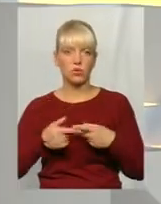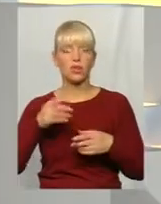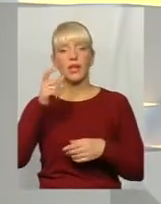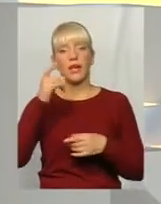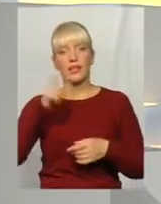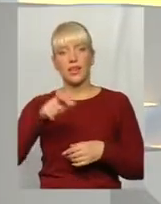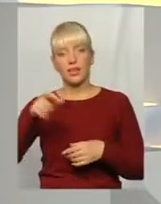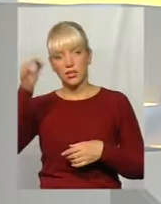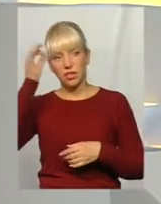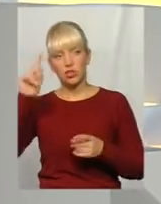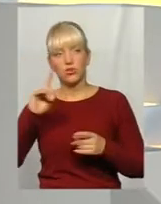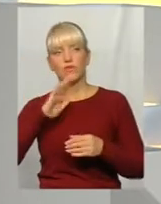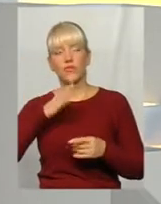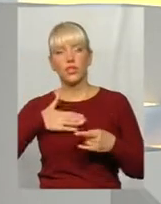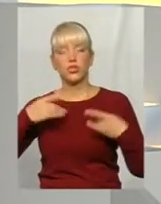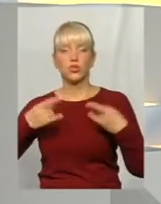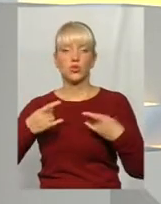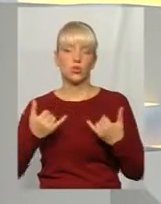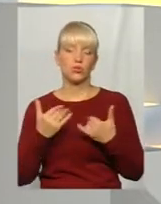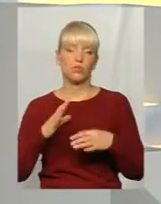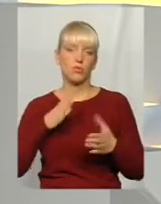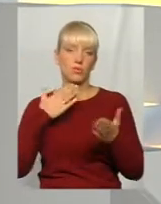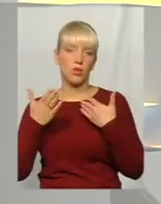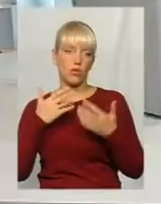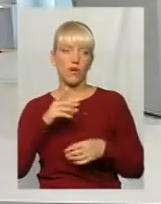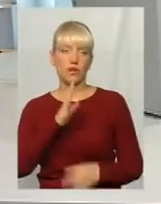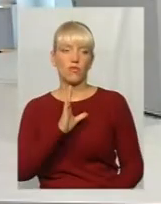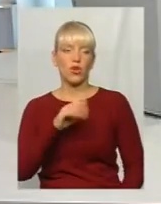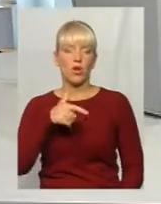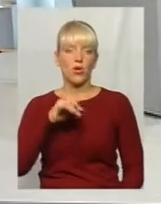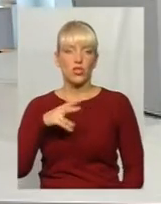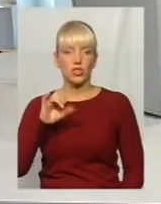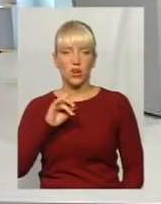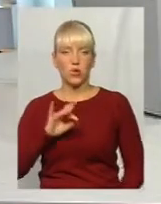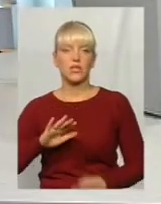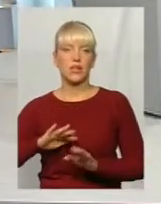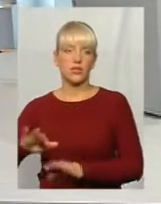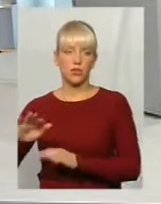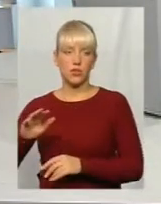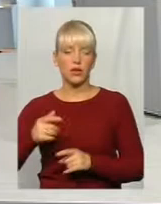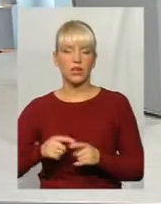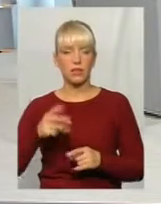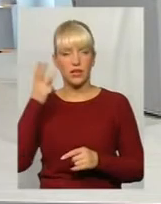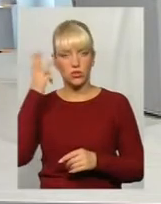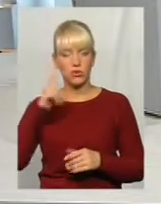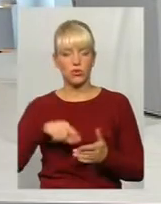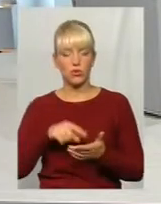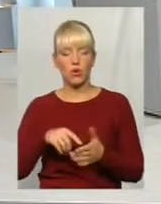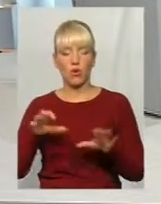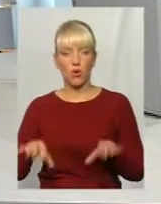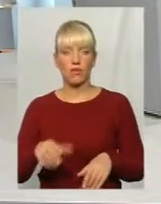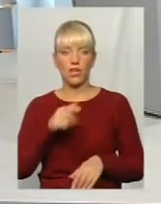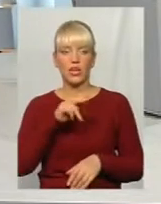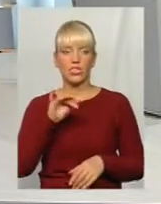хочу нагадати, що у нашій студії сьогодні було спілкування з Володимиром Гончаруком, заступником Хмельницького міського голови, Олегом